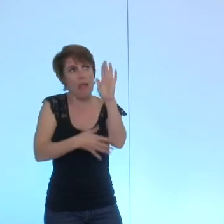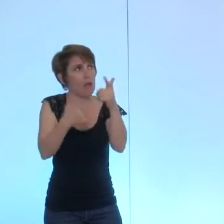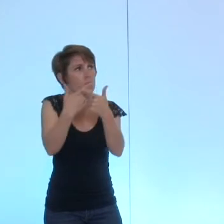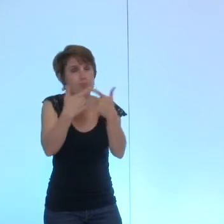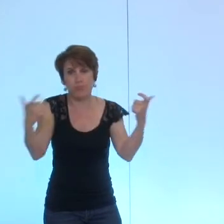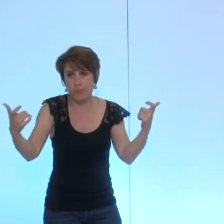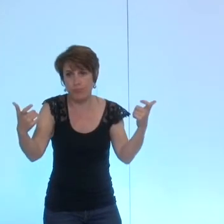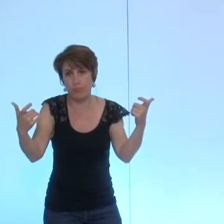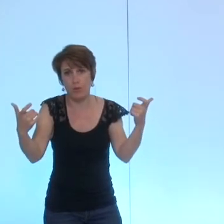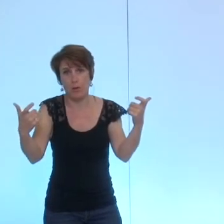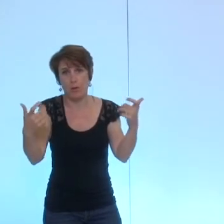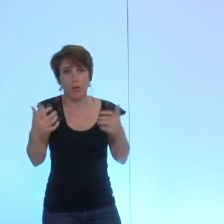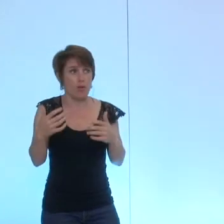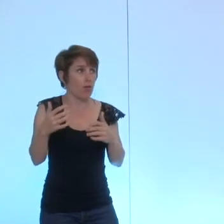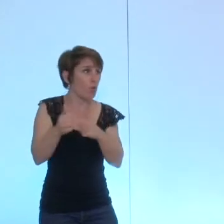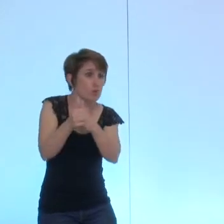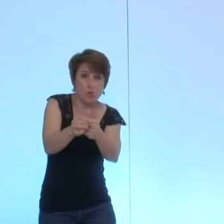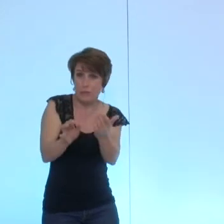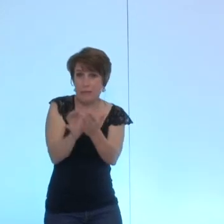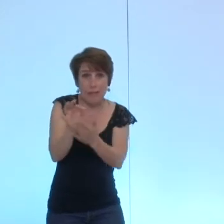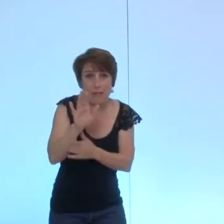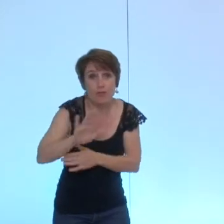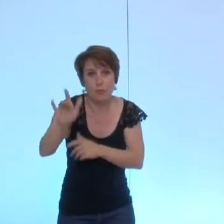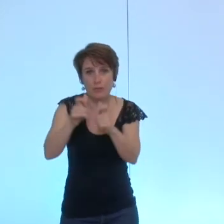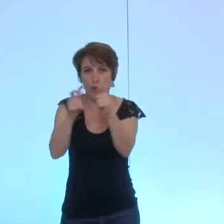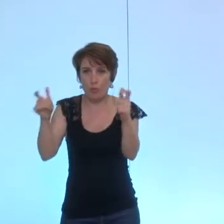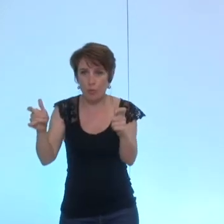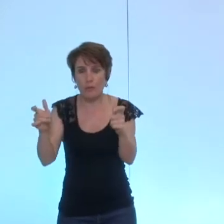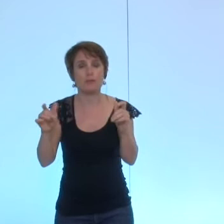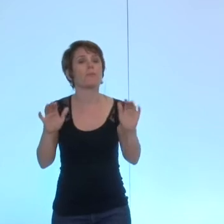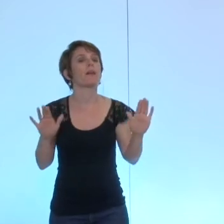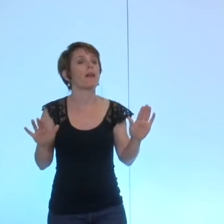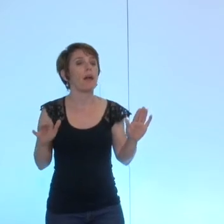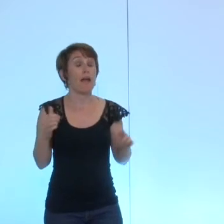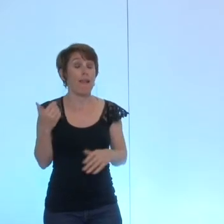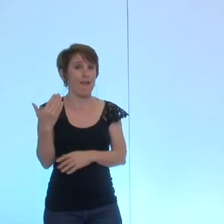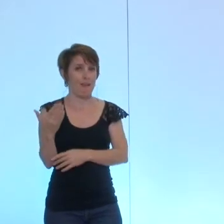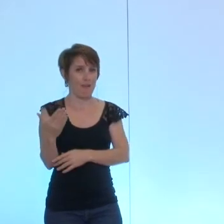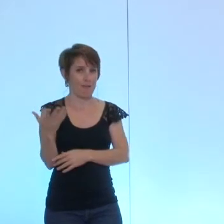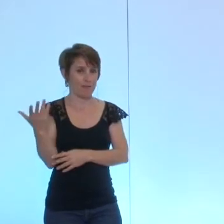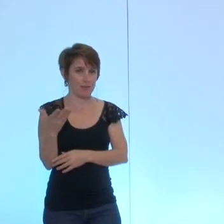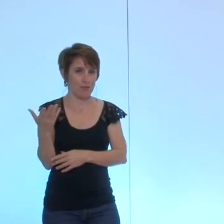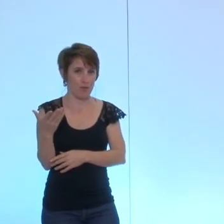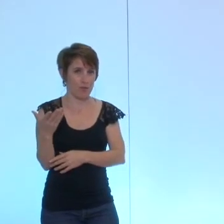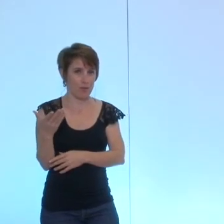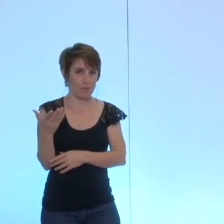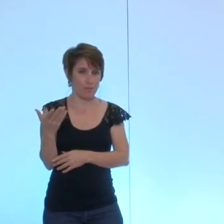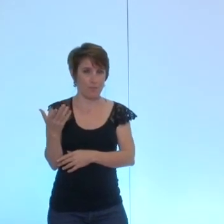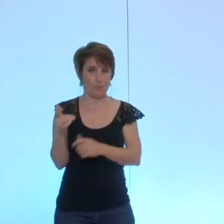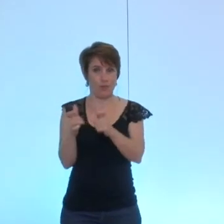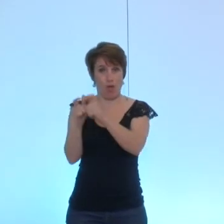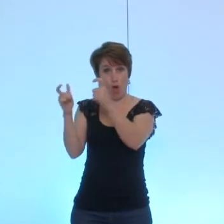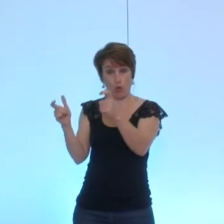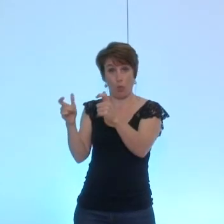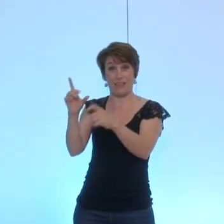aussi à l'intérêt stratégique d'une entreprise d'être présentée là il s'agit d'une vente de Dalkia à